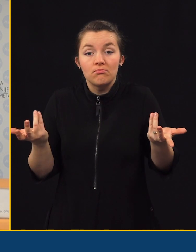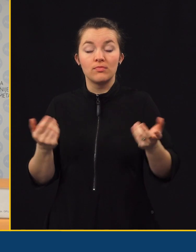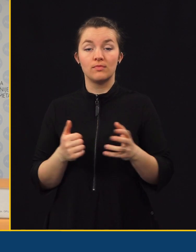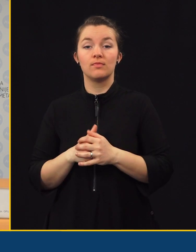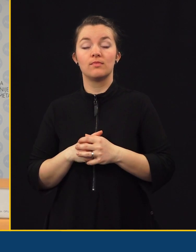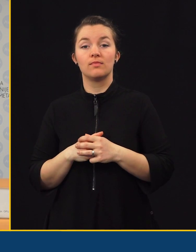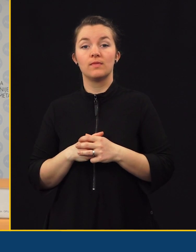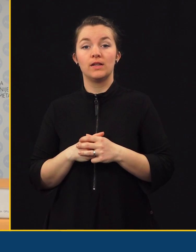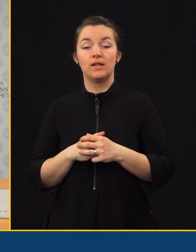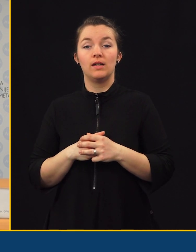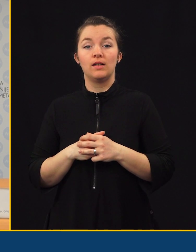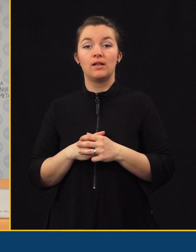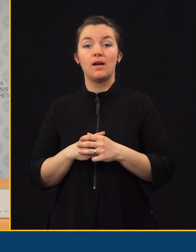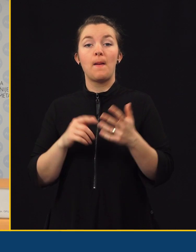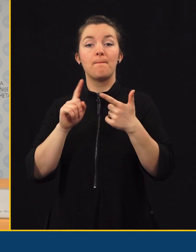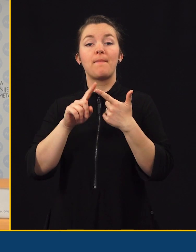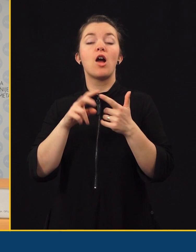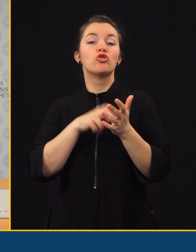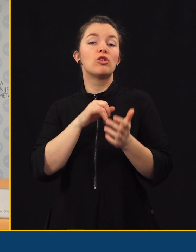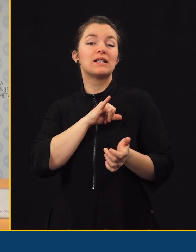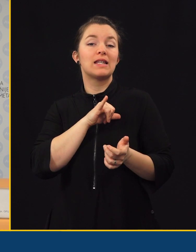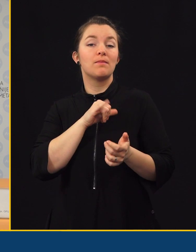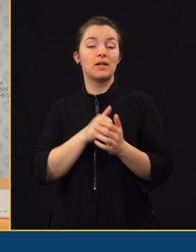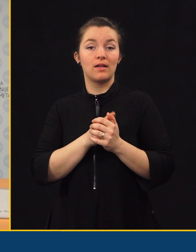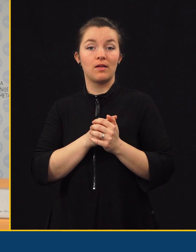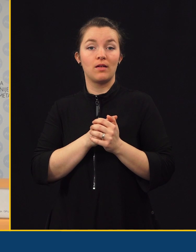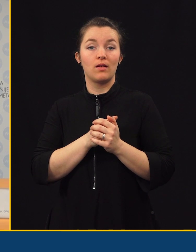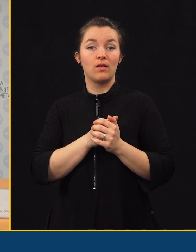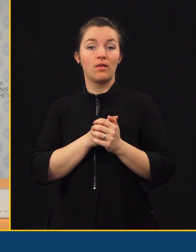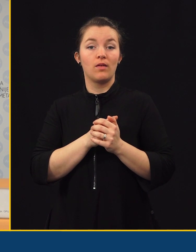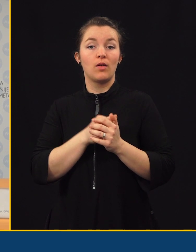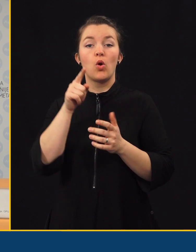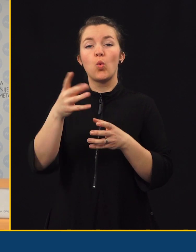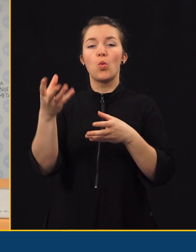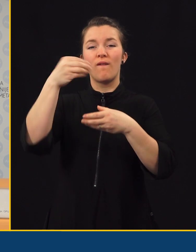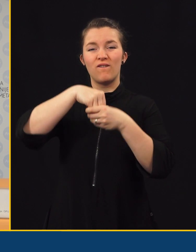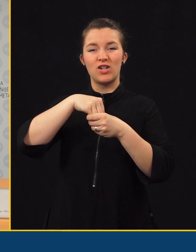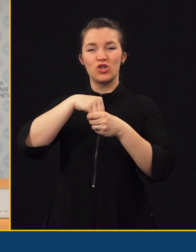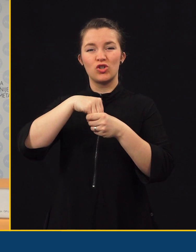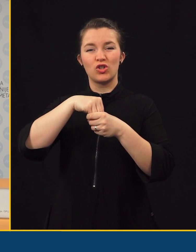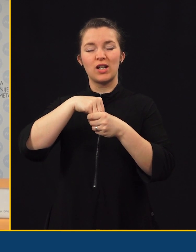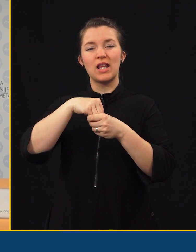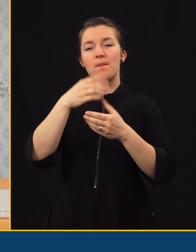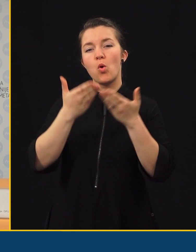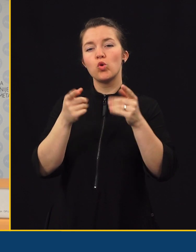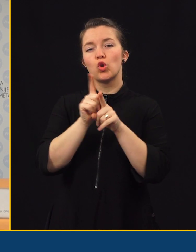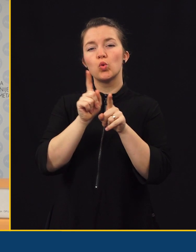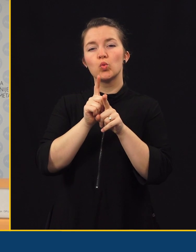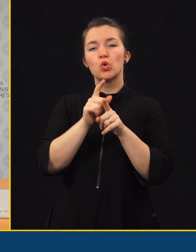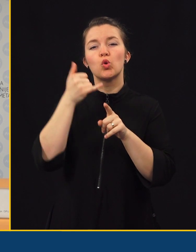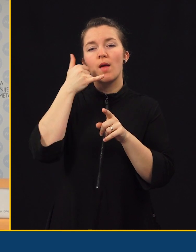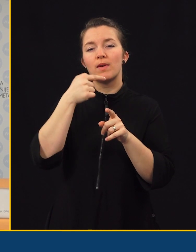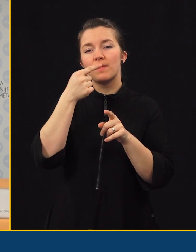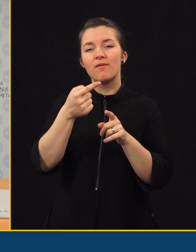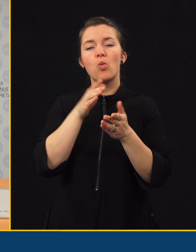razmene, kakoli. Pa še to me je zanimalo, nepravilni premik, ali v to vršča se policisti, mogoče tudi lahko